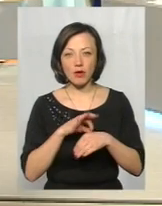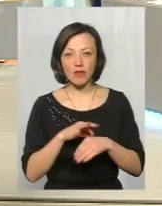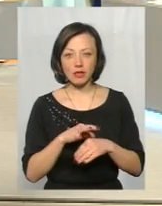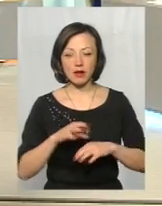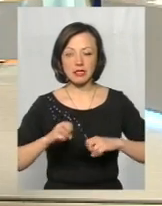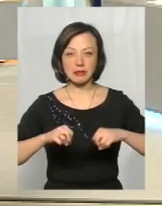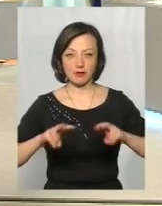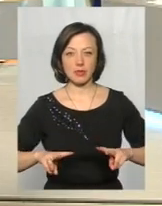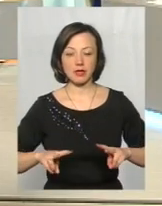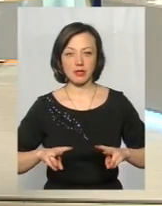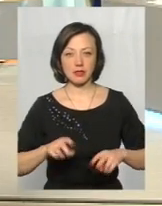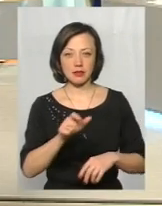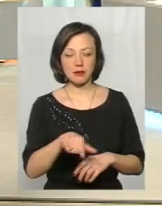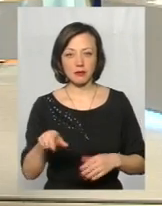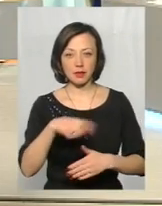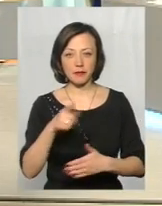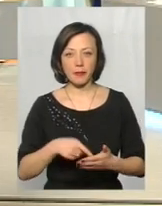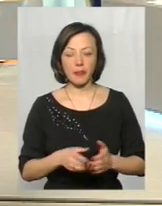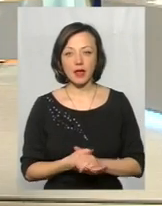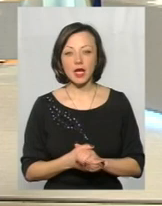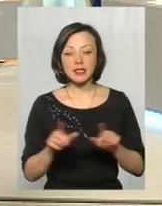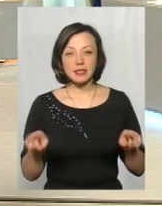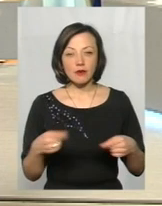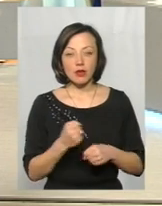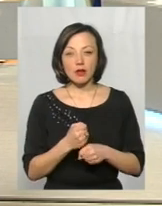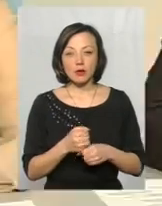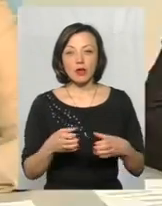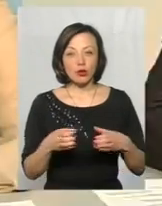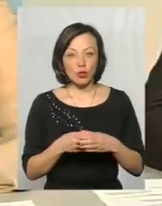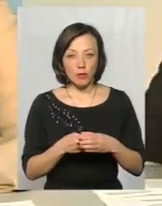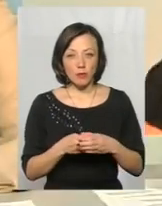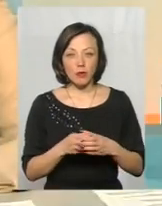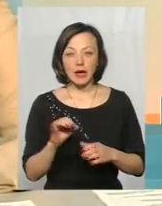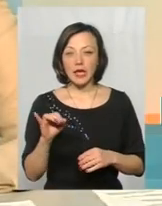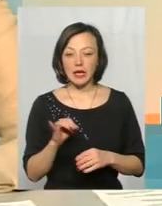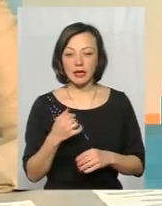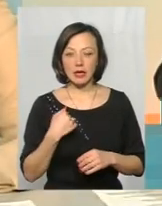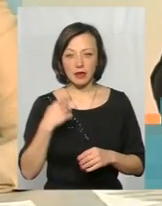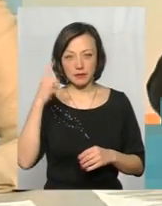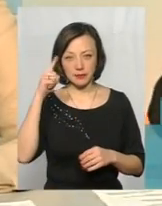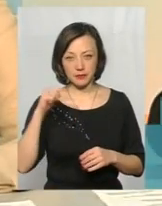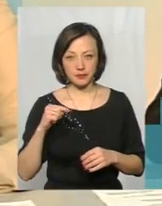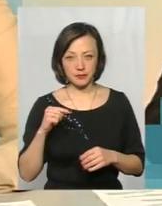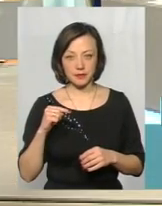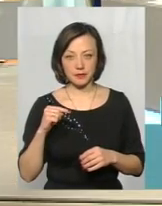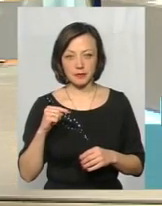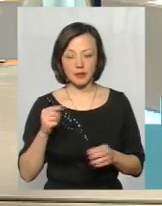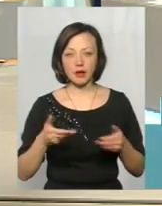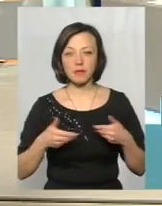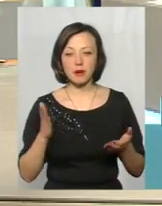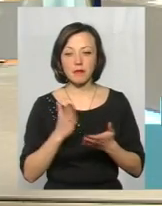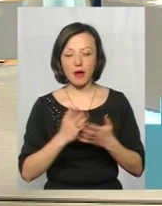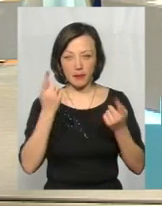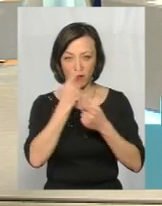фахово? Ну, створена робоча група, так. І, наскільки ми маємо